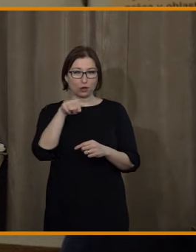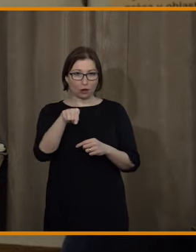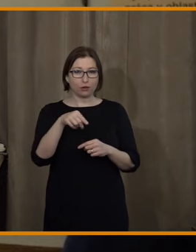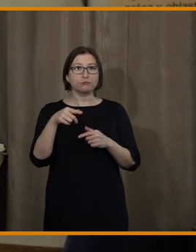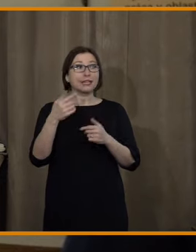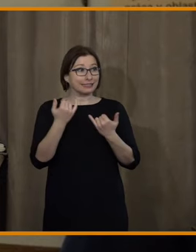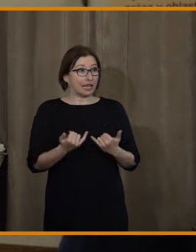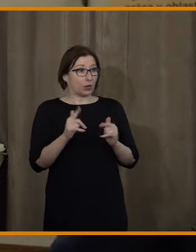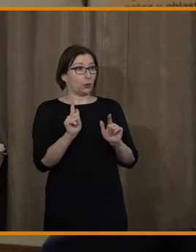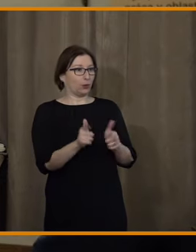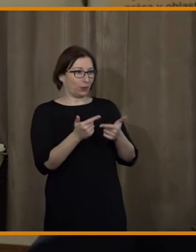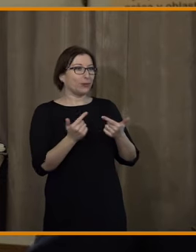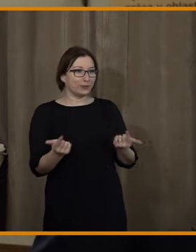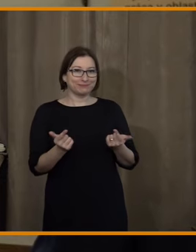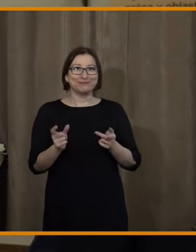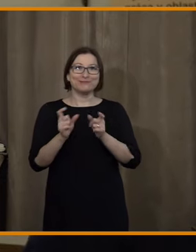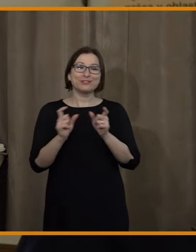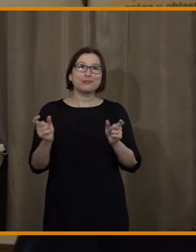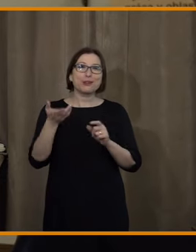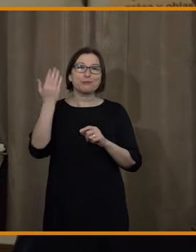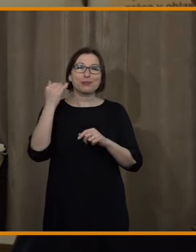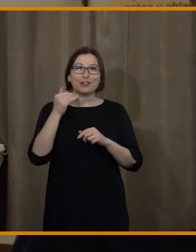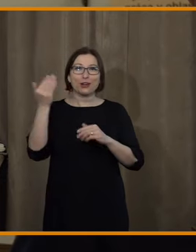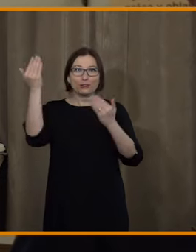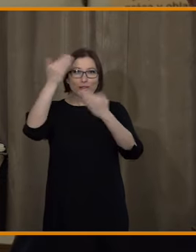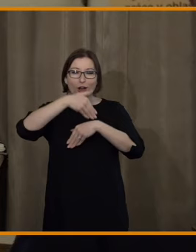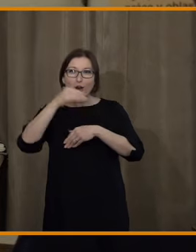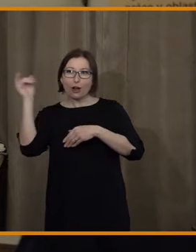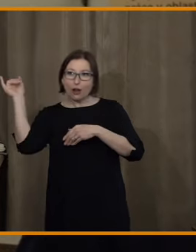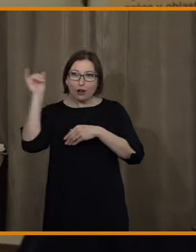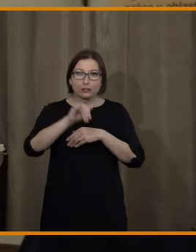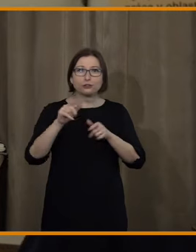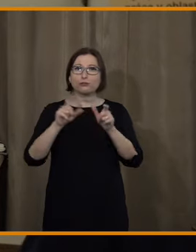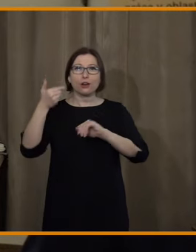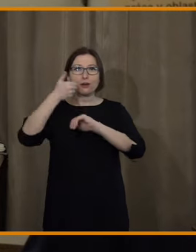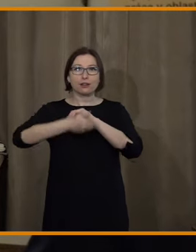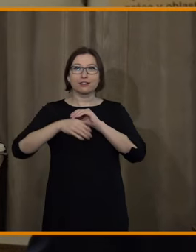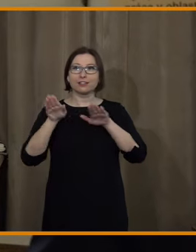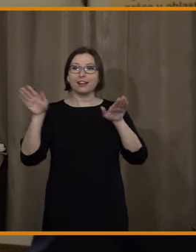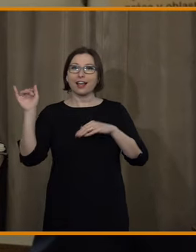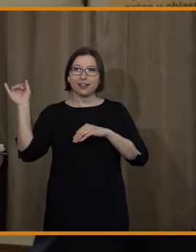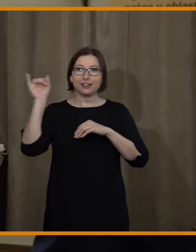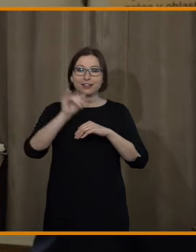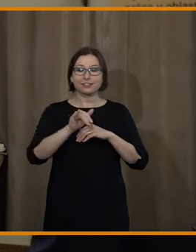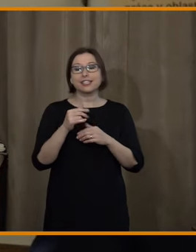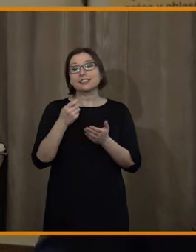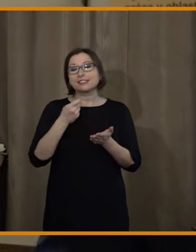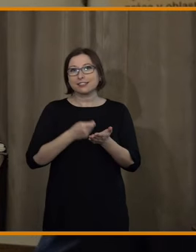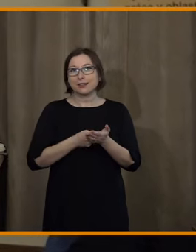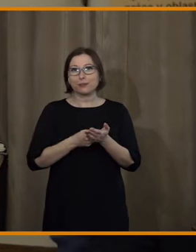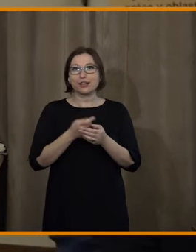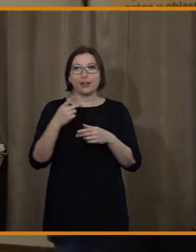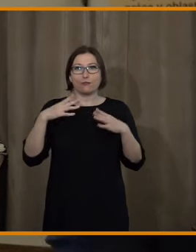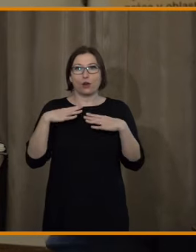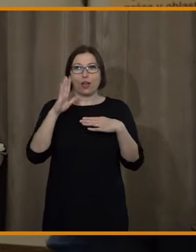který tady teď ještě není, protože dorazil někdy hluboko v noci, kvůli spoždění letů, takže má